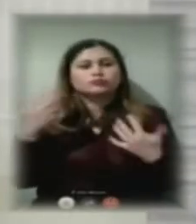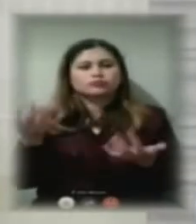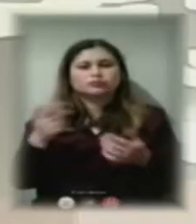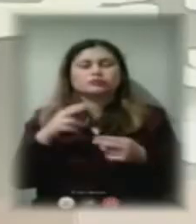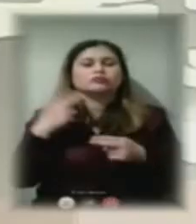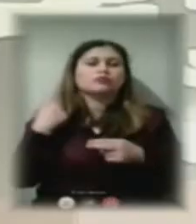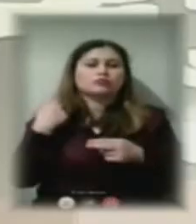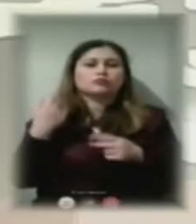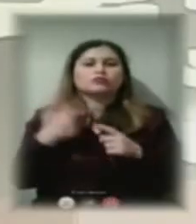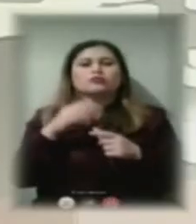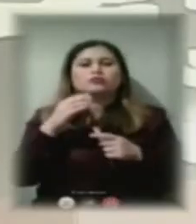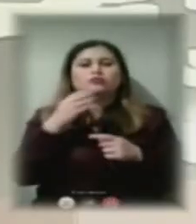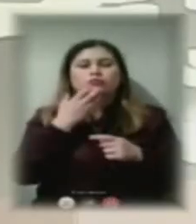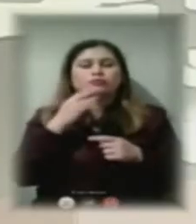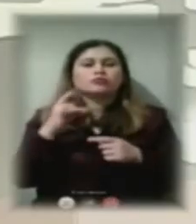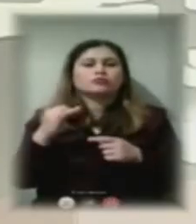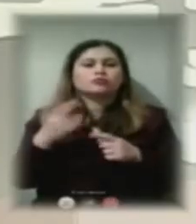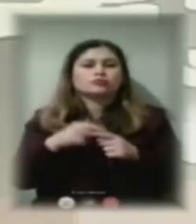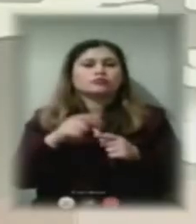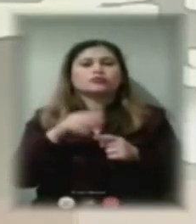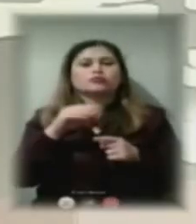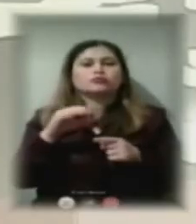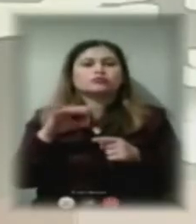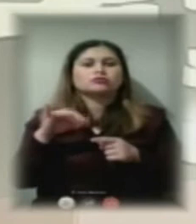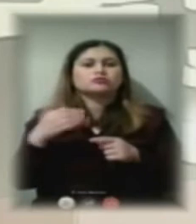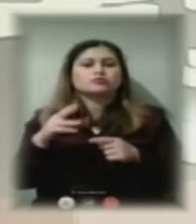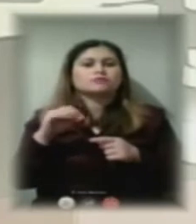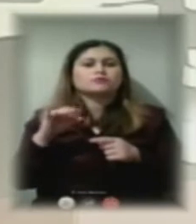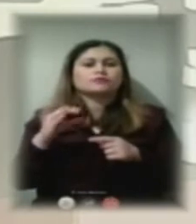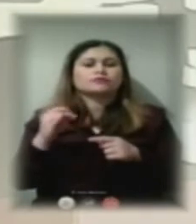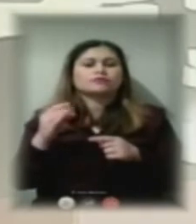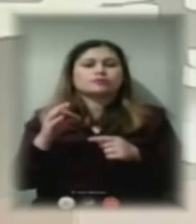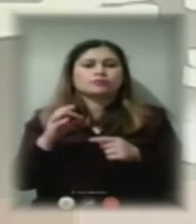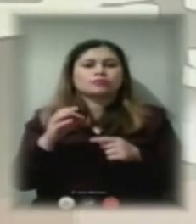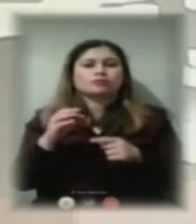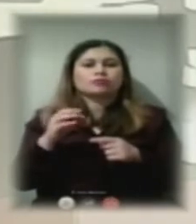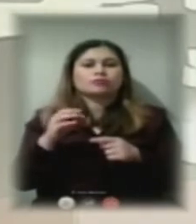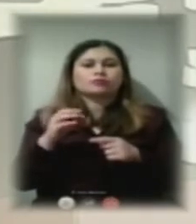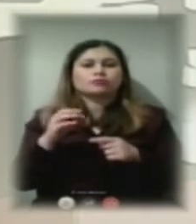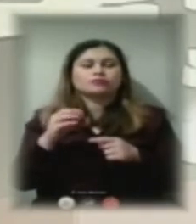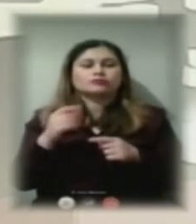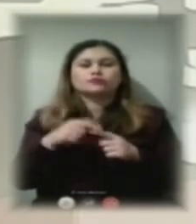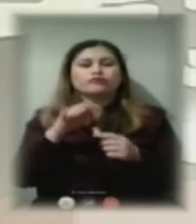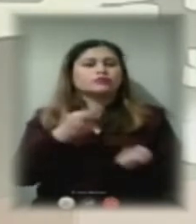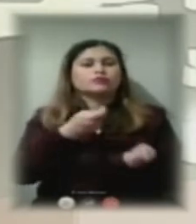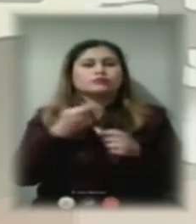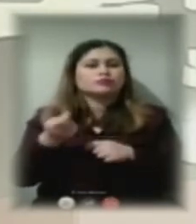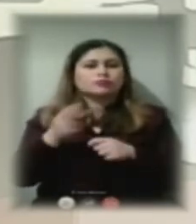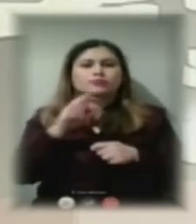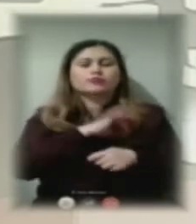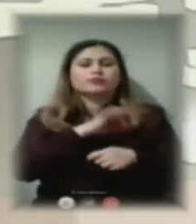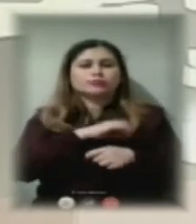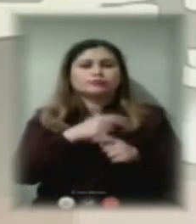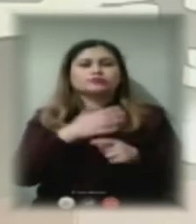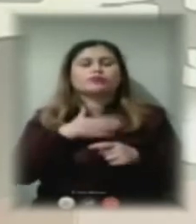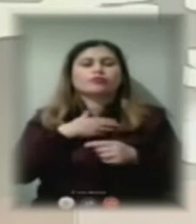теплоенерго і теці є дотаційними підприємствами, на жаль, вони не приносять прибутку в бюджет нашого міста. З